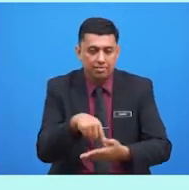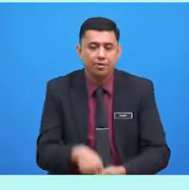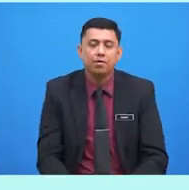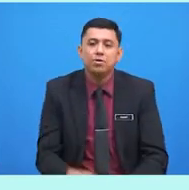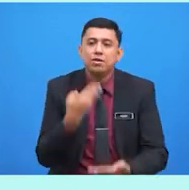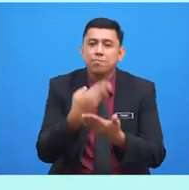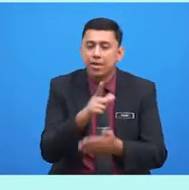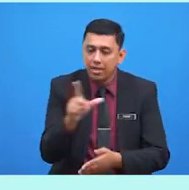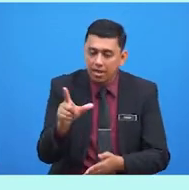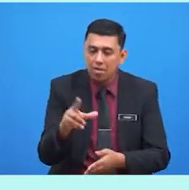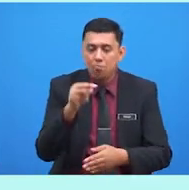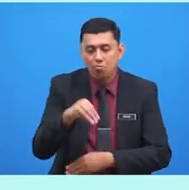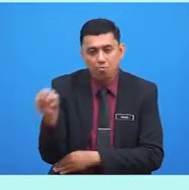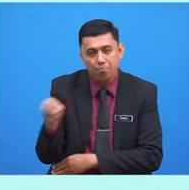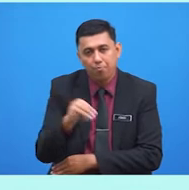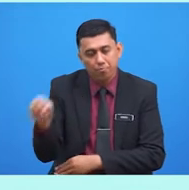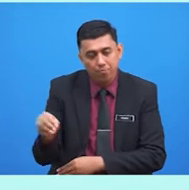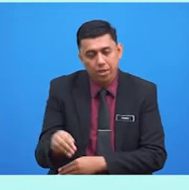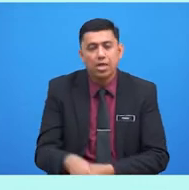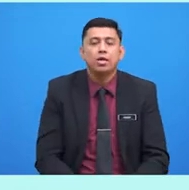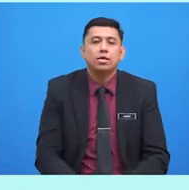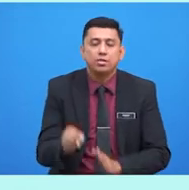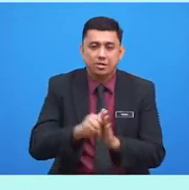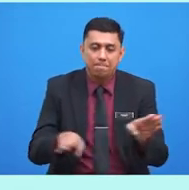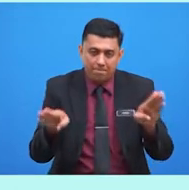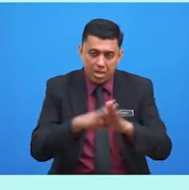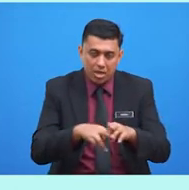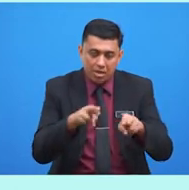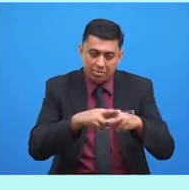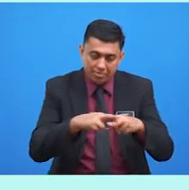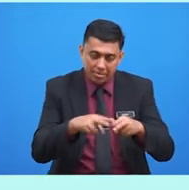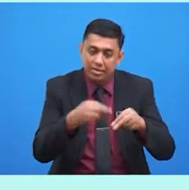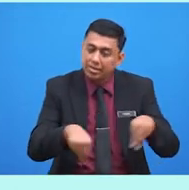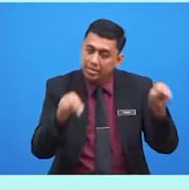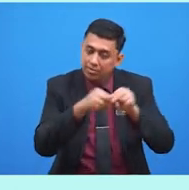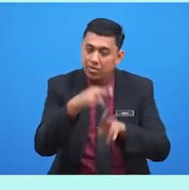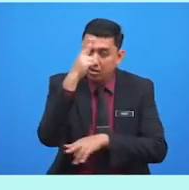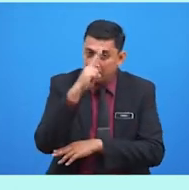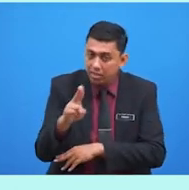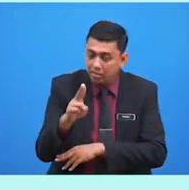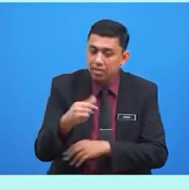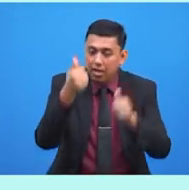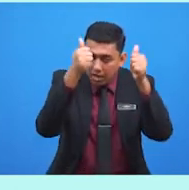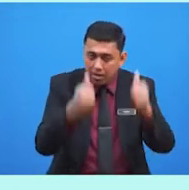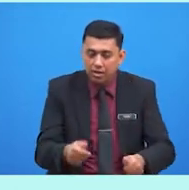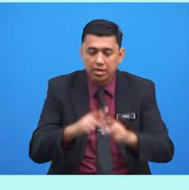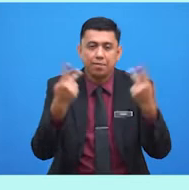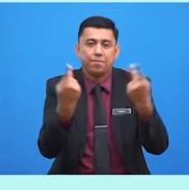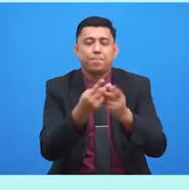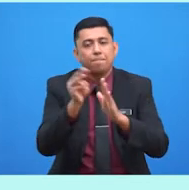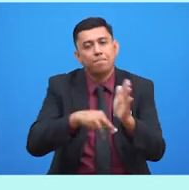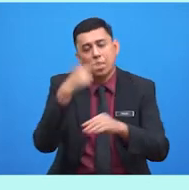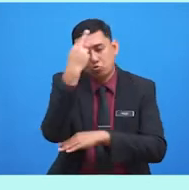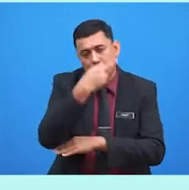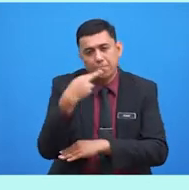Baiklah murid-murid, sebagai rumusan, nilai menghormati hali keluarga merupakan